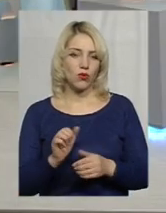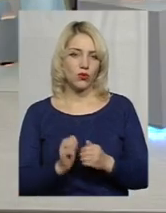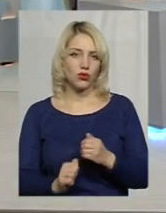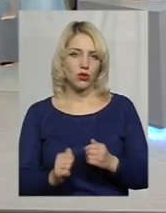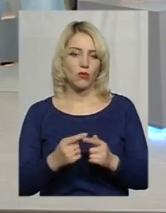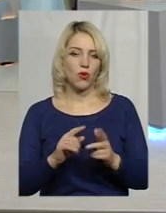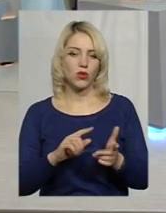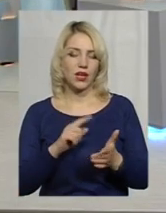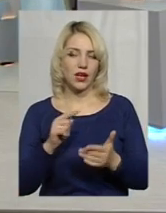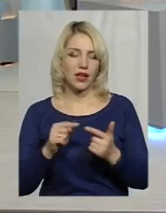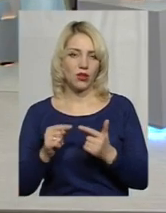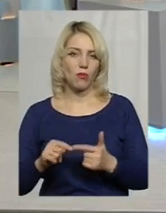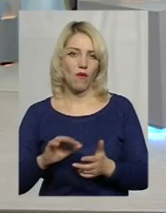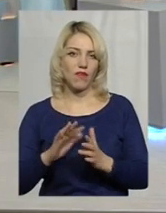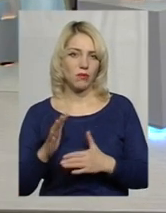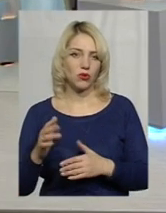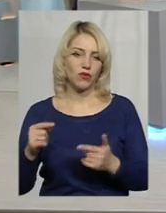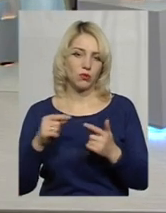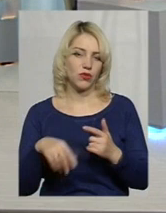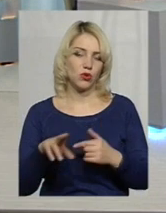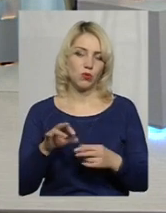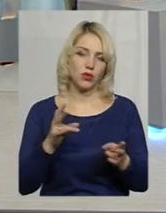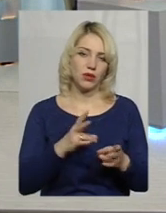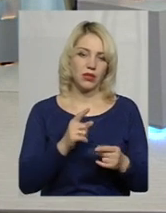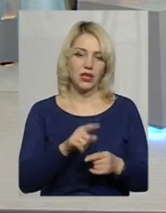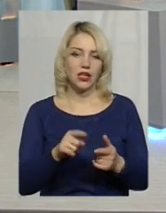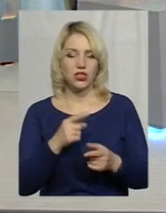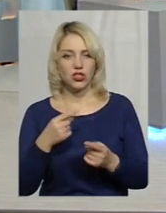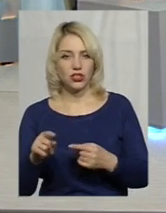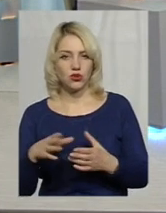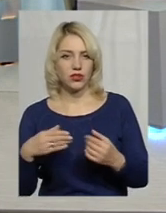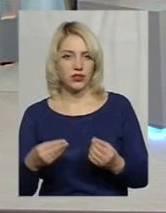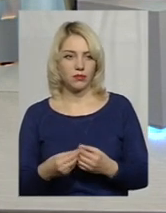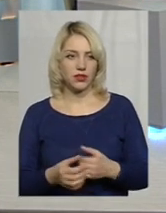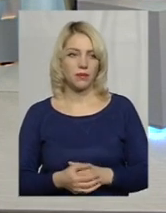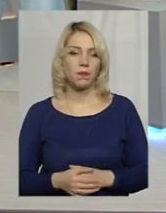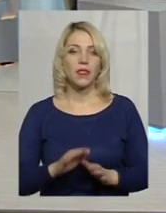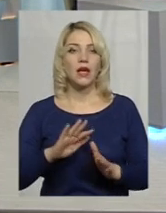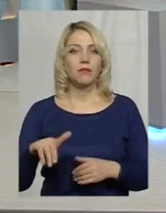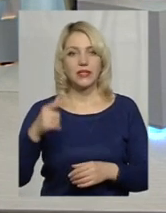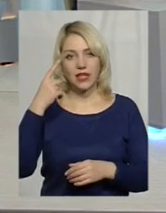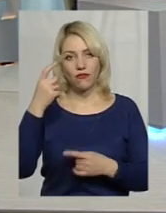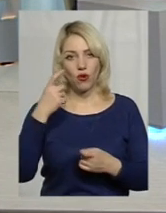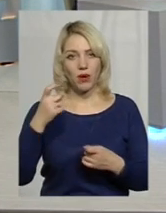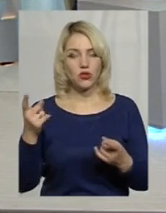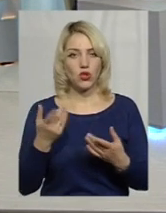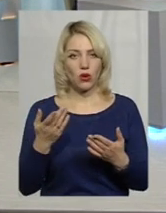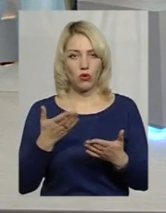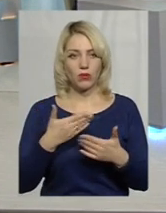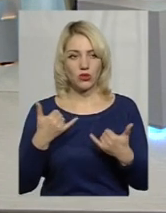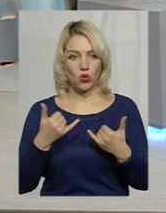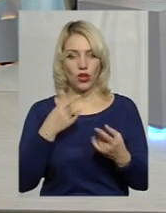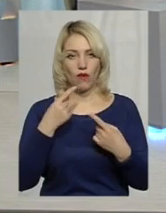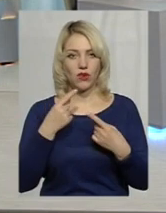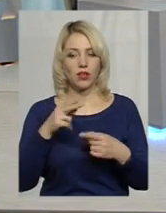конкретному випадку, відповідно до потреб тієї чи іншої сім'ї і тієї чи іншої дитини. Після інформації, про яку ми сьогодні